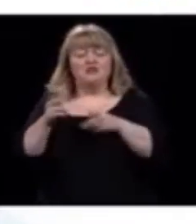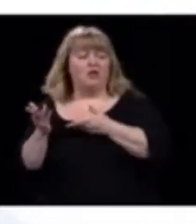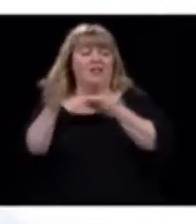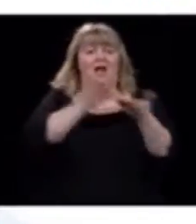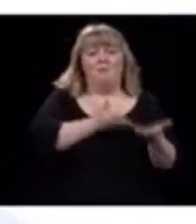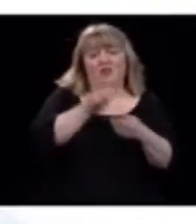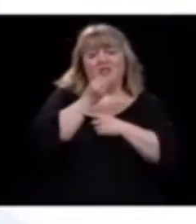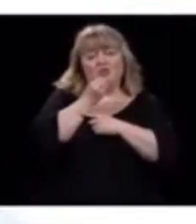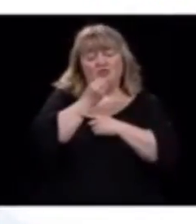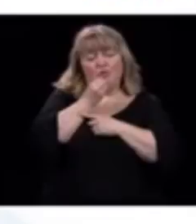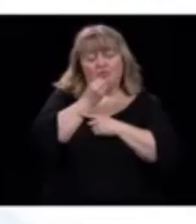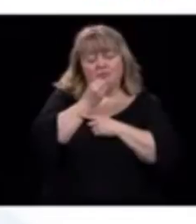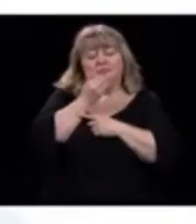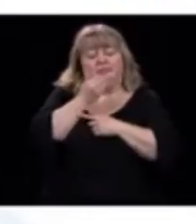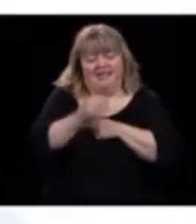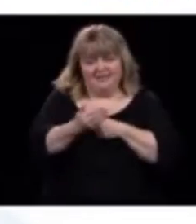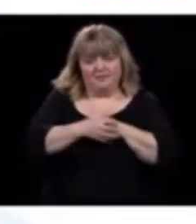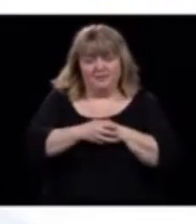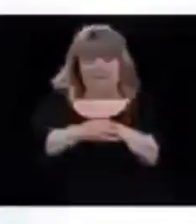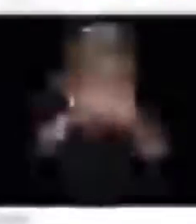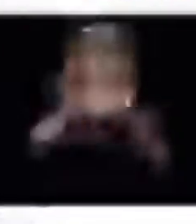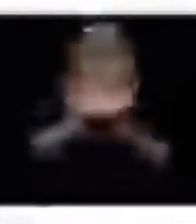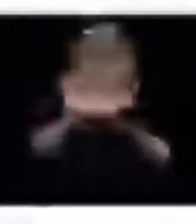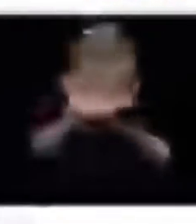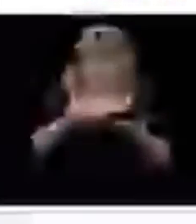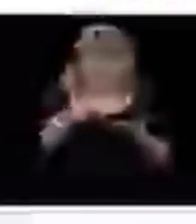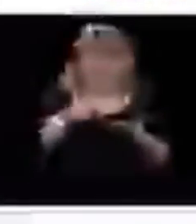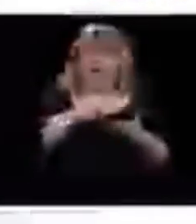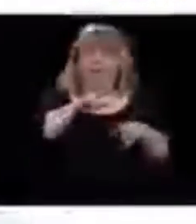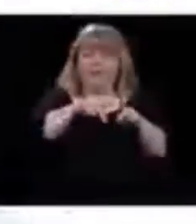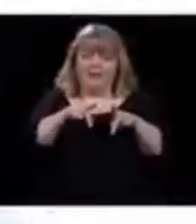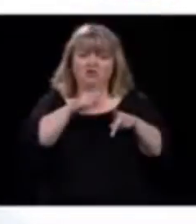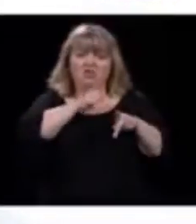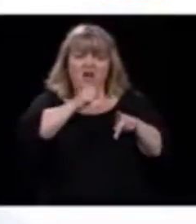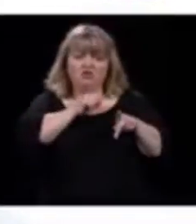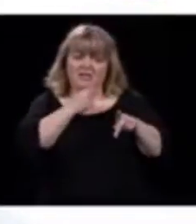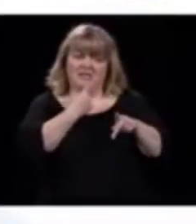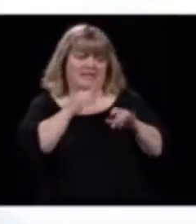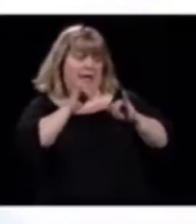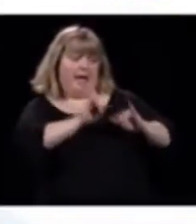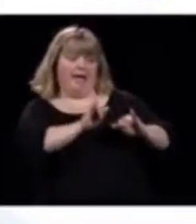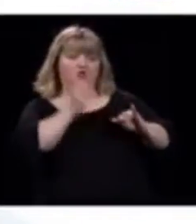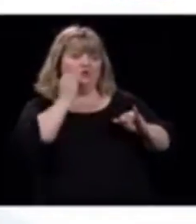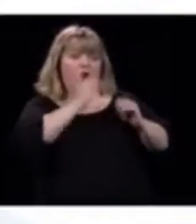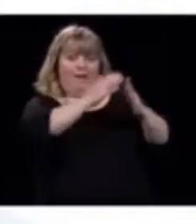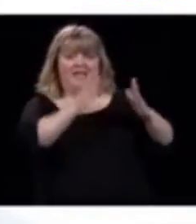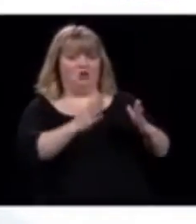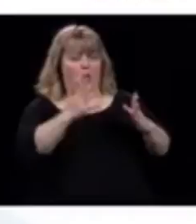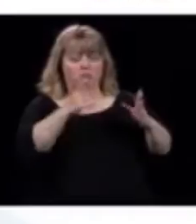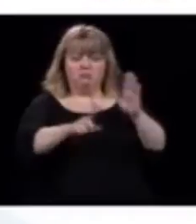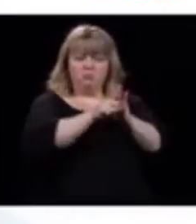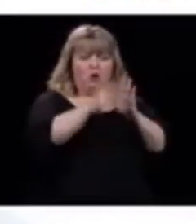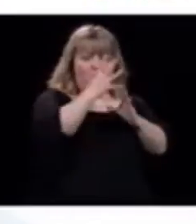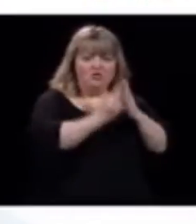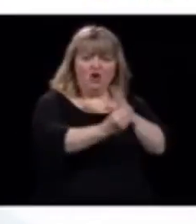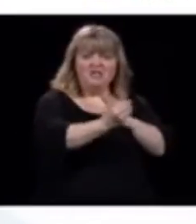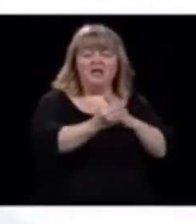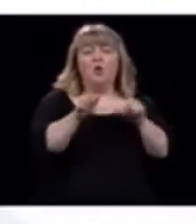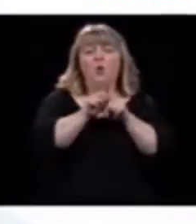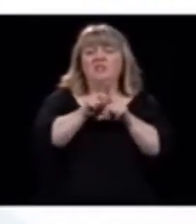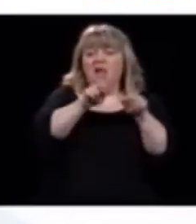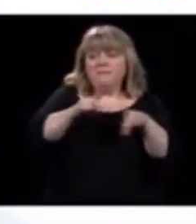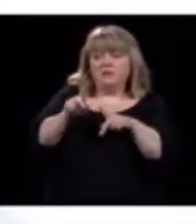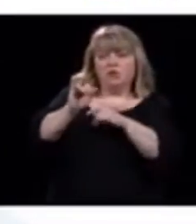On a actuellement des personnes aînées à qui on demande de rester à la maison, des personnes qui sont en